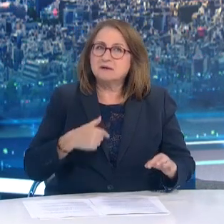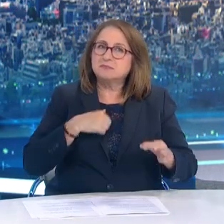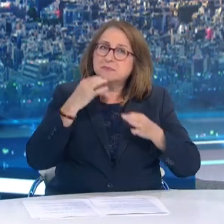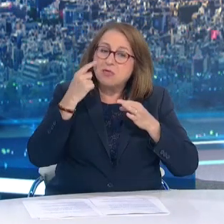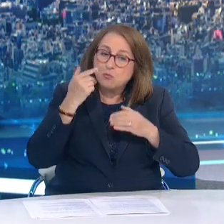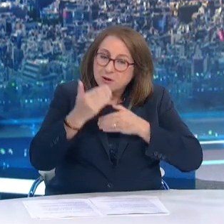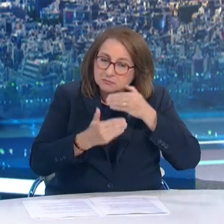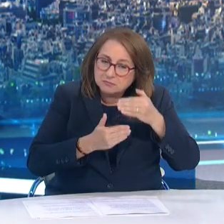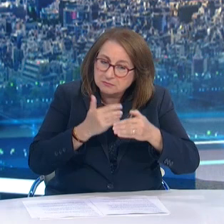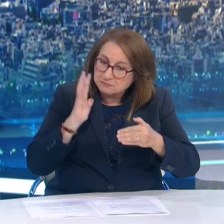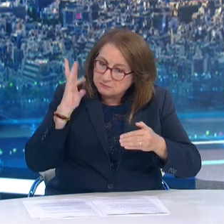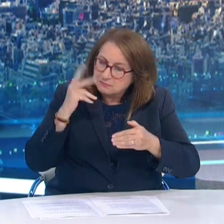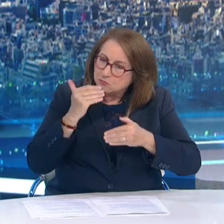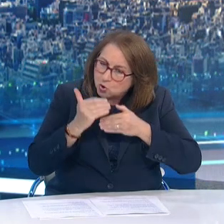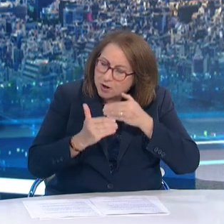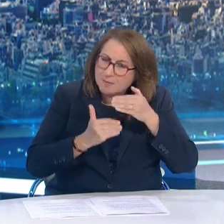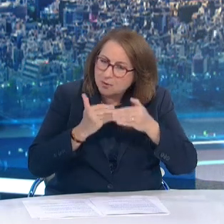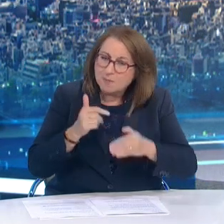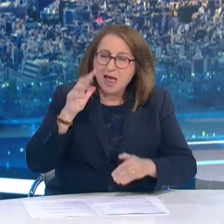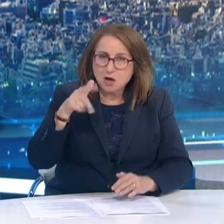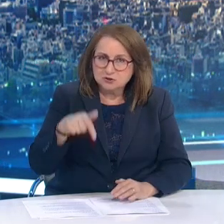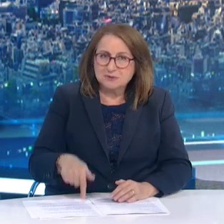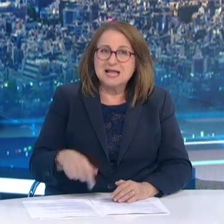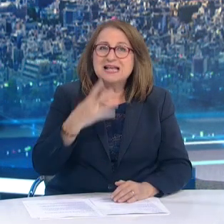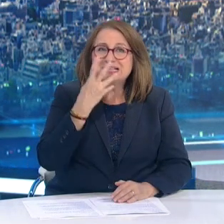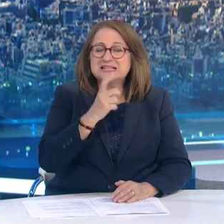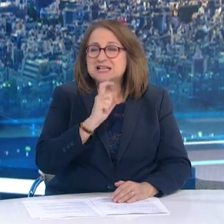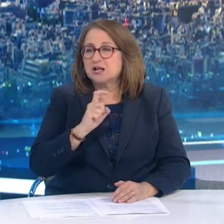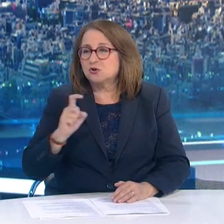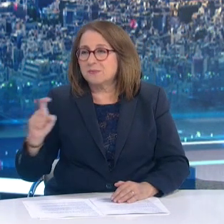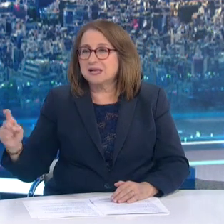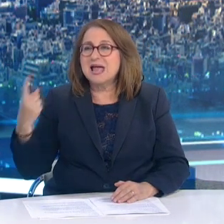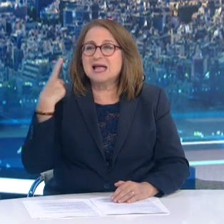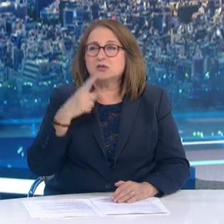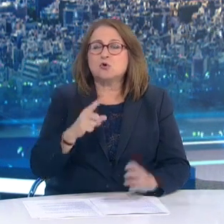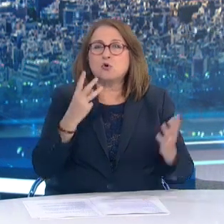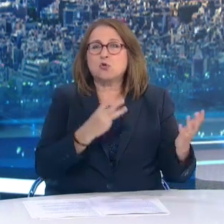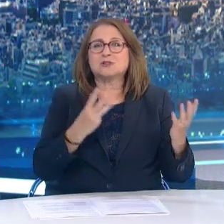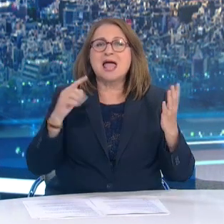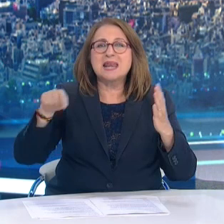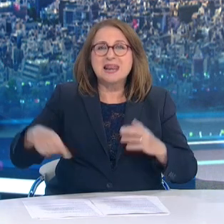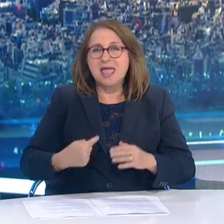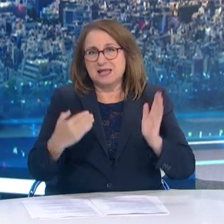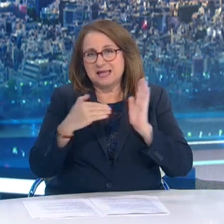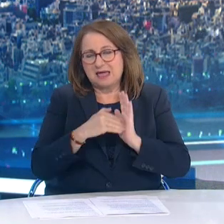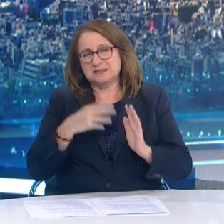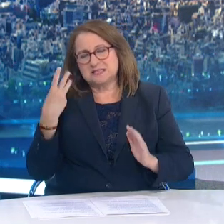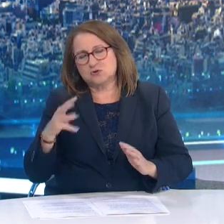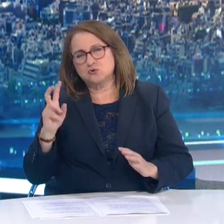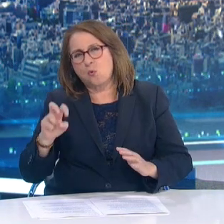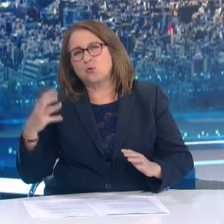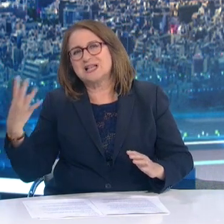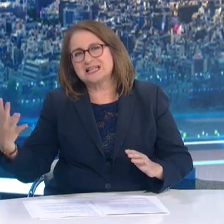το επόμενο δίμηνο 4.839.234 πολίτες έχουν εμβολιαστεί με μία δόση